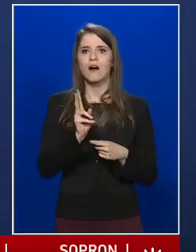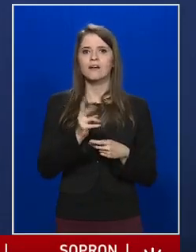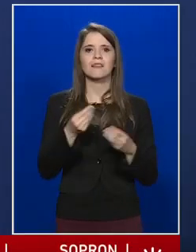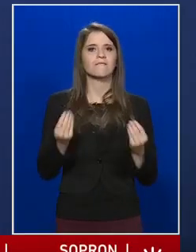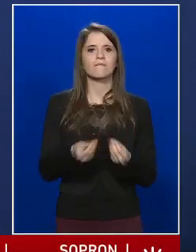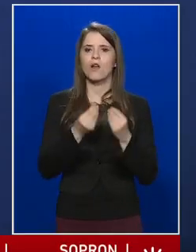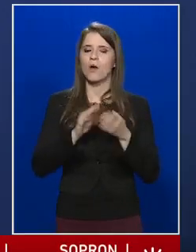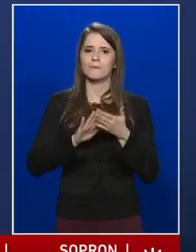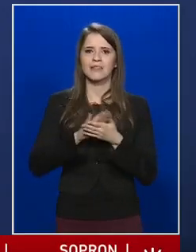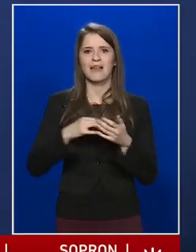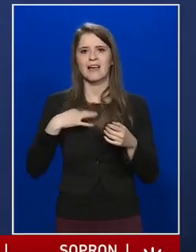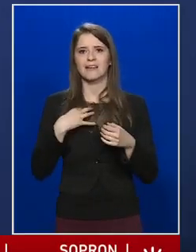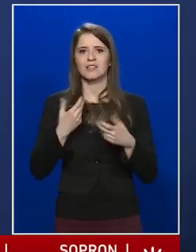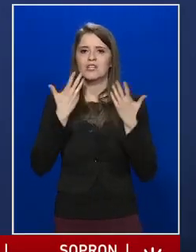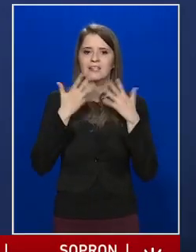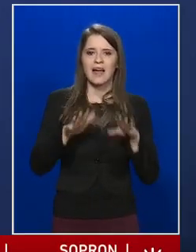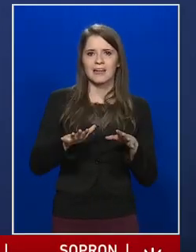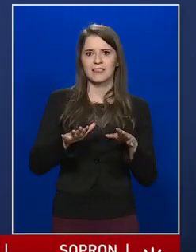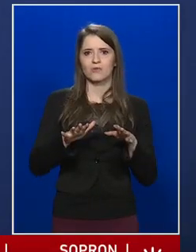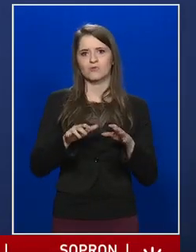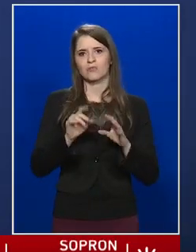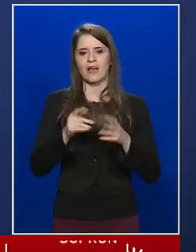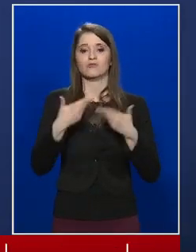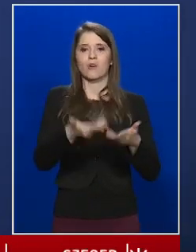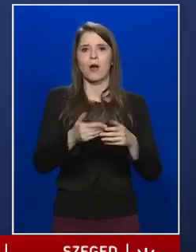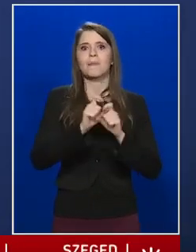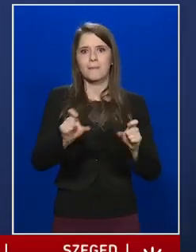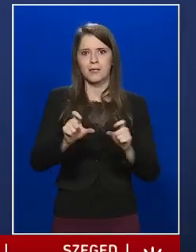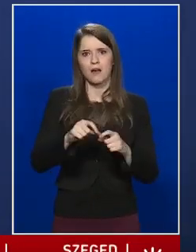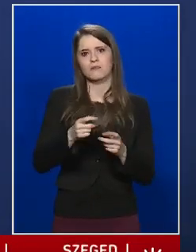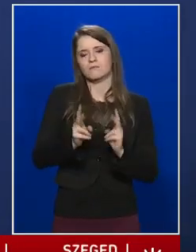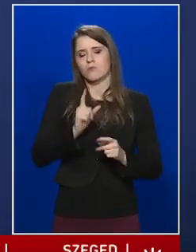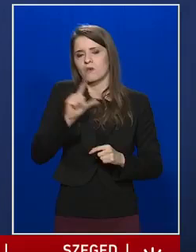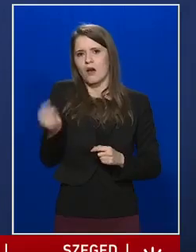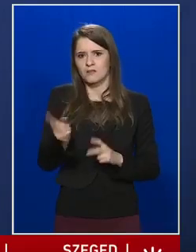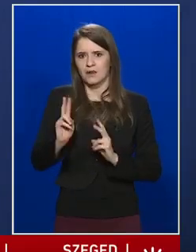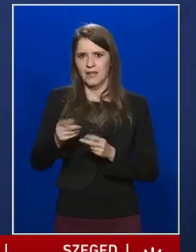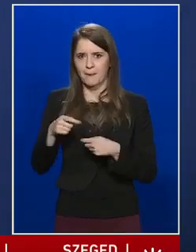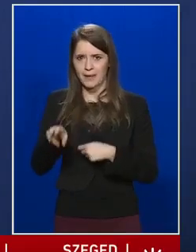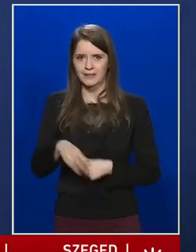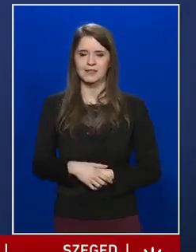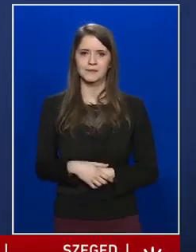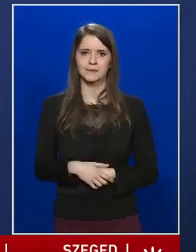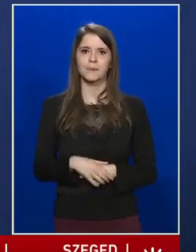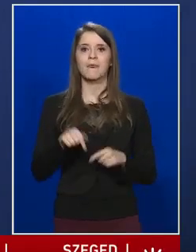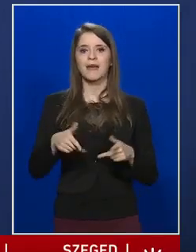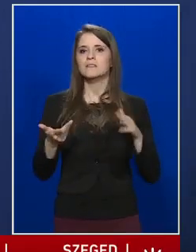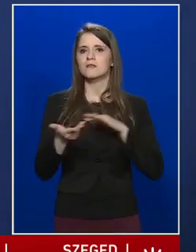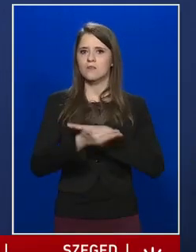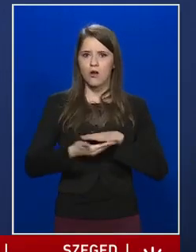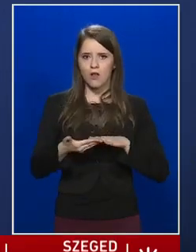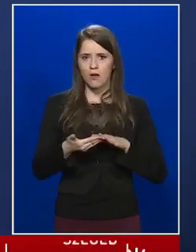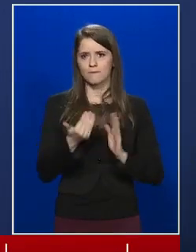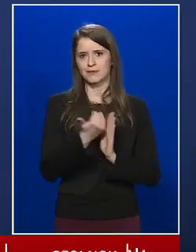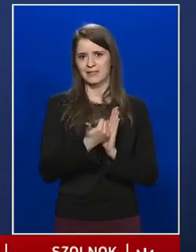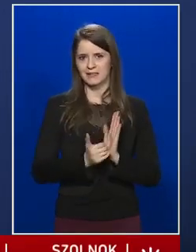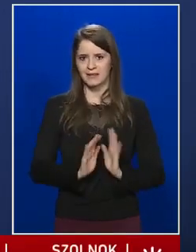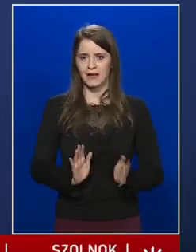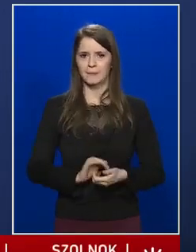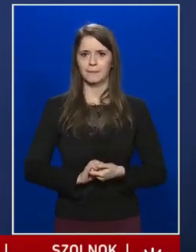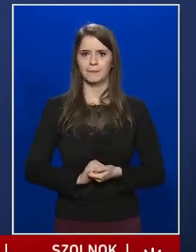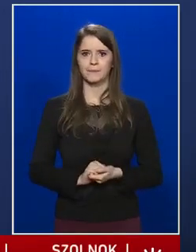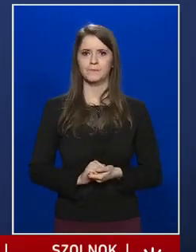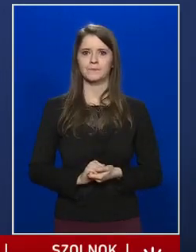egészségkárosodás érne emiatt. Ez egy alaptétel, és ha